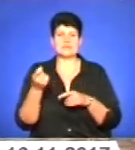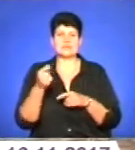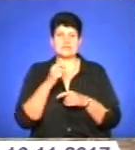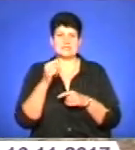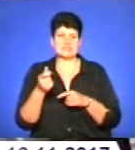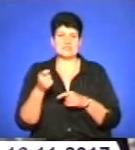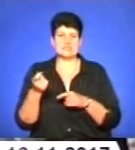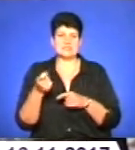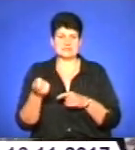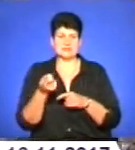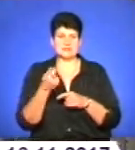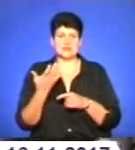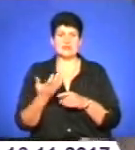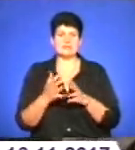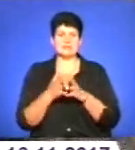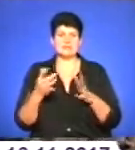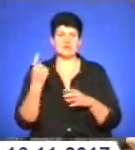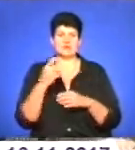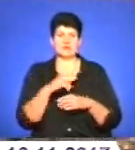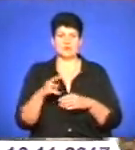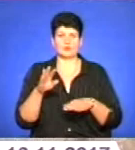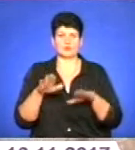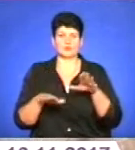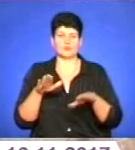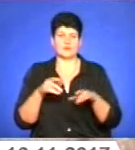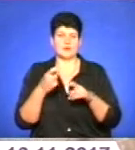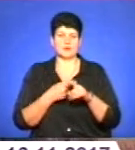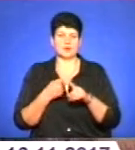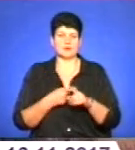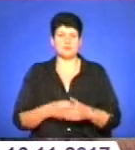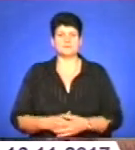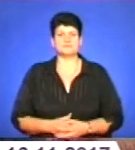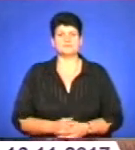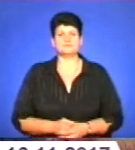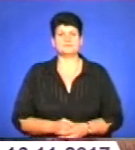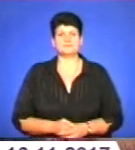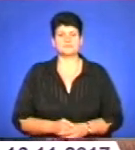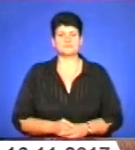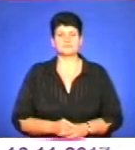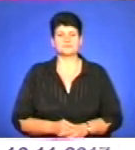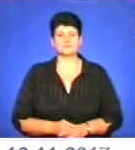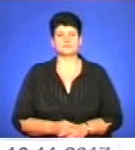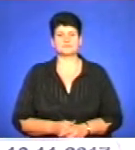мільйона тонн цукрових боряків та більше мільйона тонн картоплі. Марта Журавель, Андрій Прокопів, Вістя ТТБ